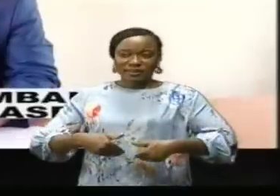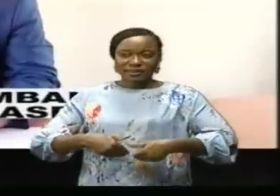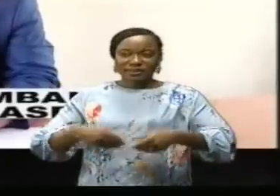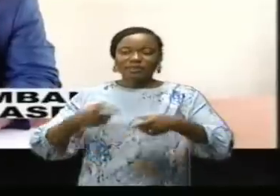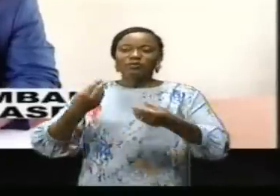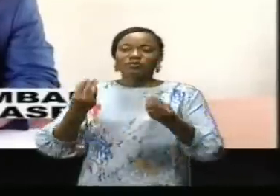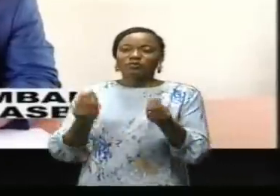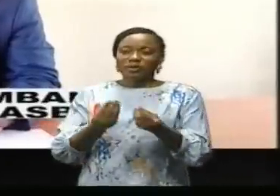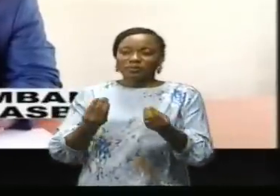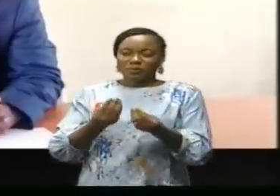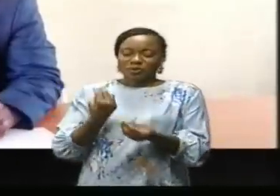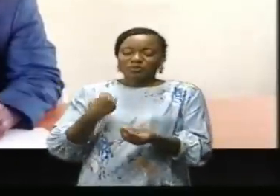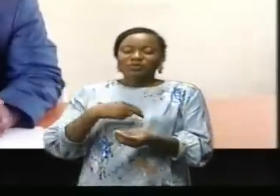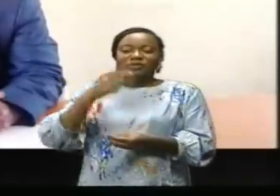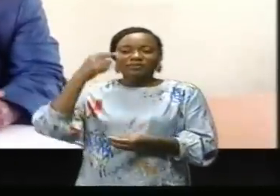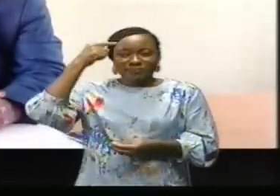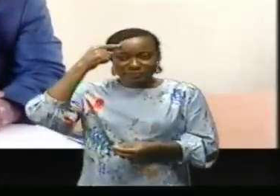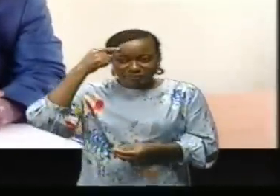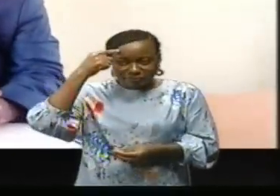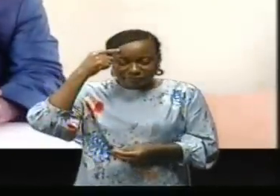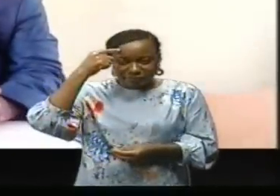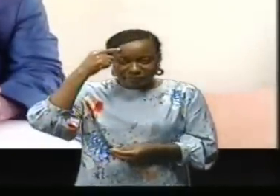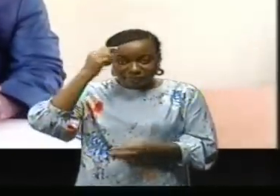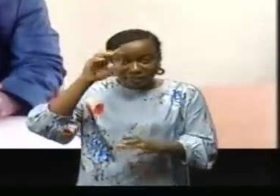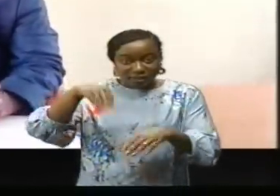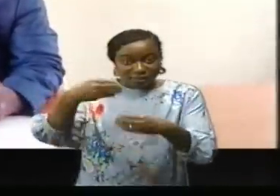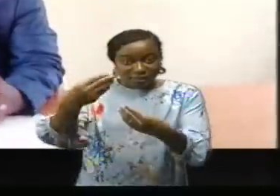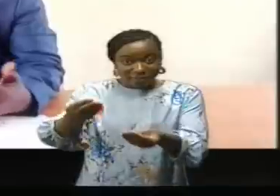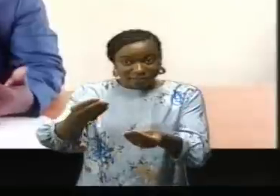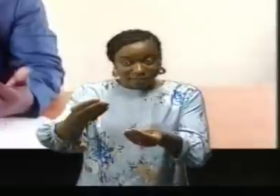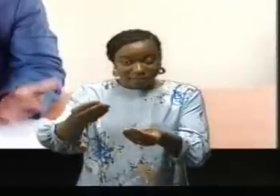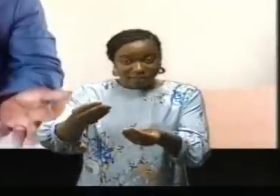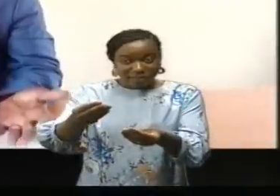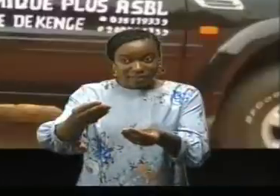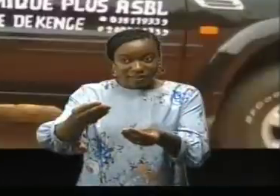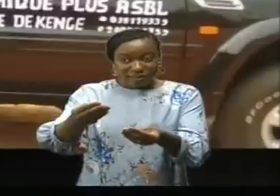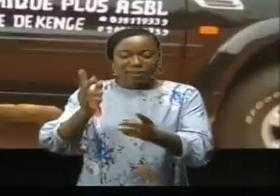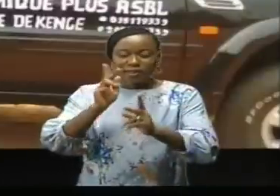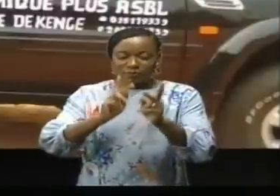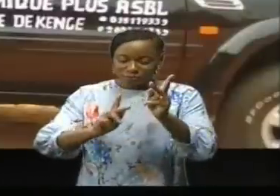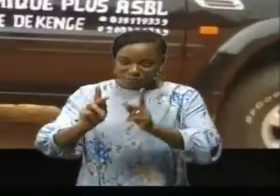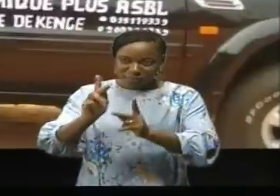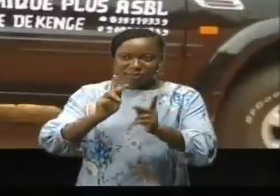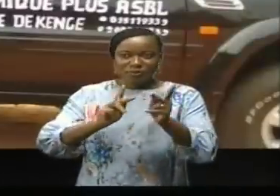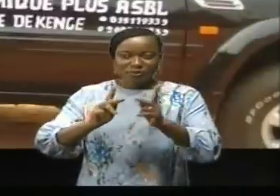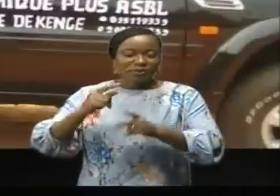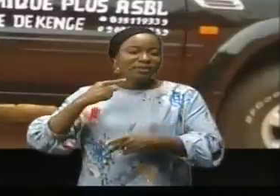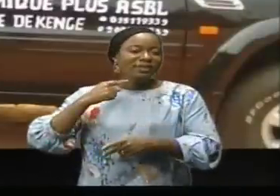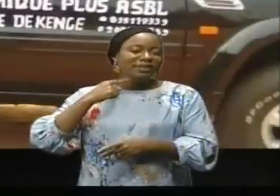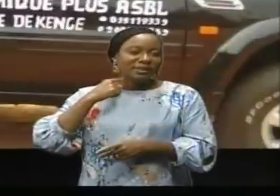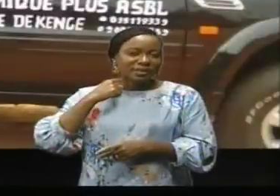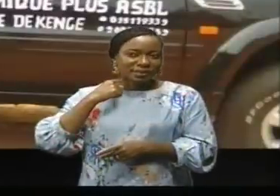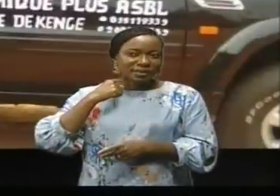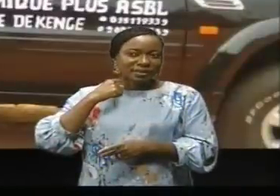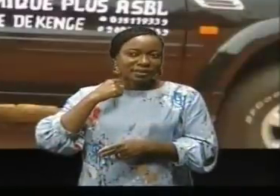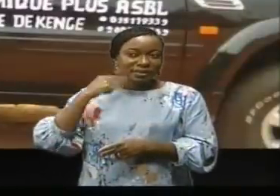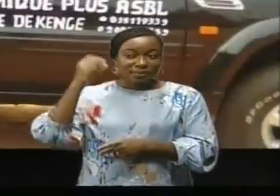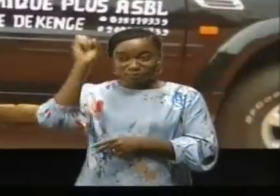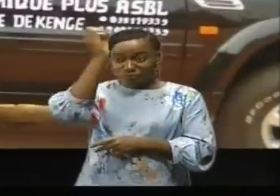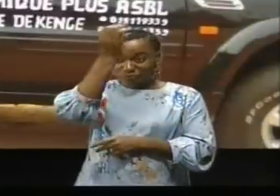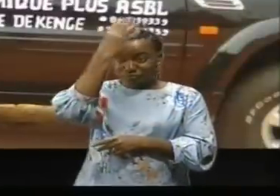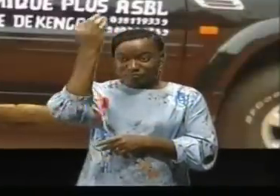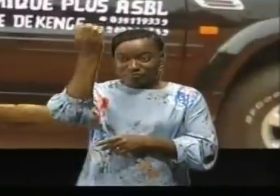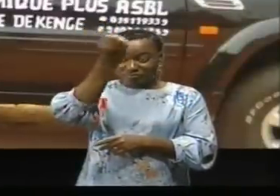Ici, nous avons pensé à mettre à disposition de la population de la ville de Kengé incombiale